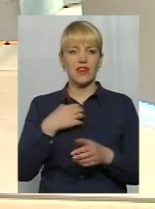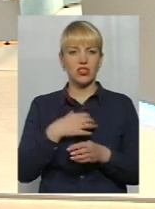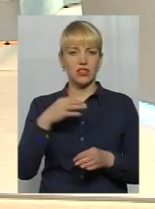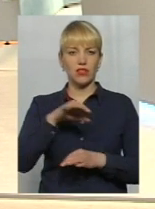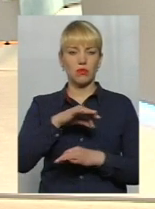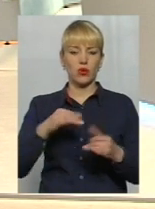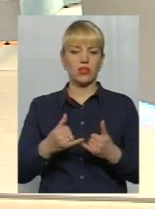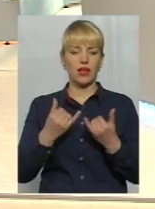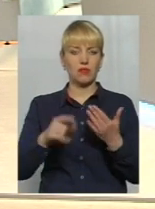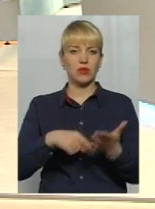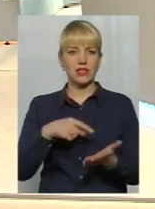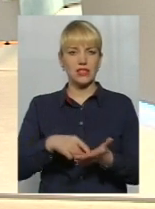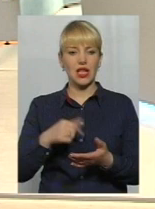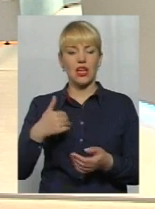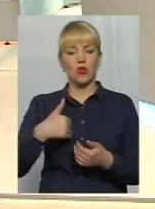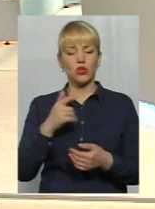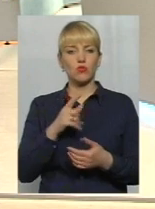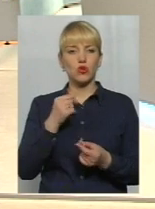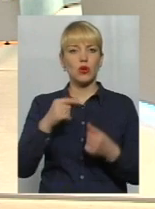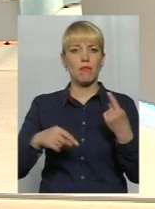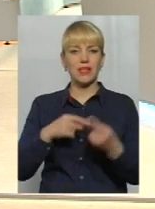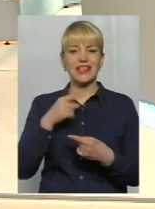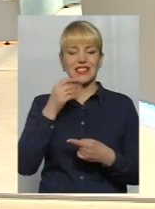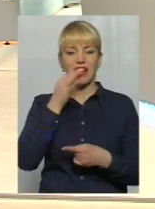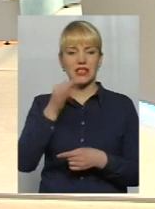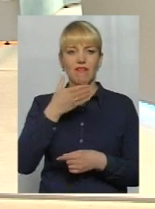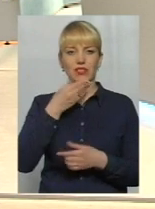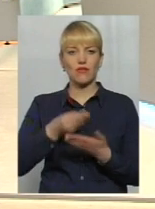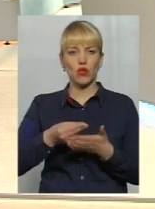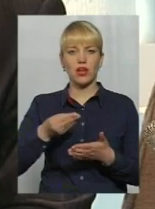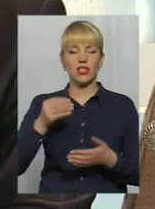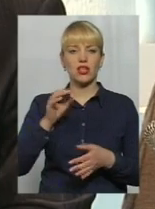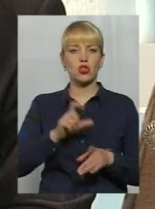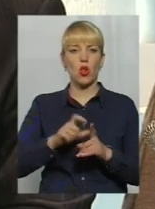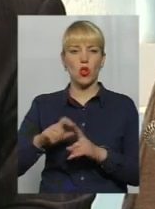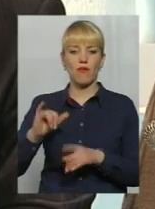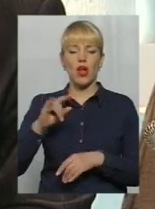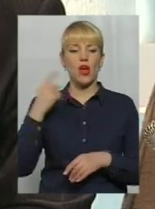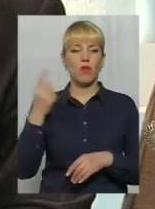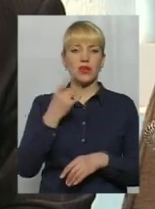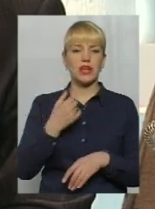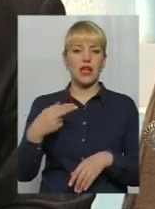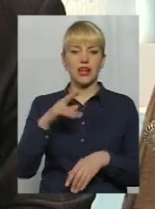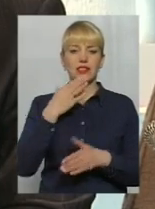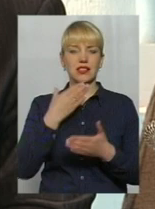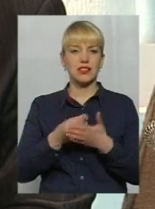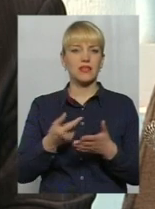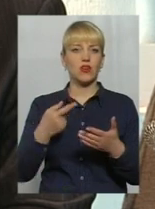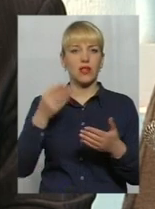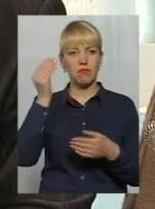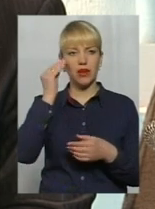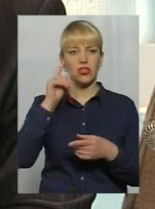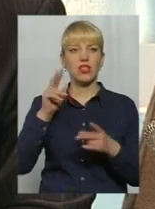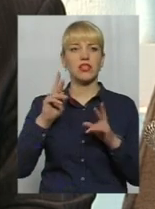ми хочемо, щоб і бізнес сказав своє слово, і обласна рада сказала своє бачення того, як вони взагалі намагаються